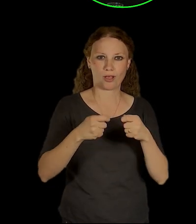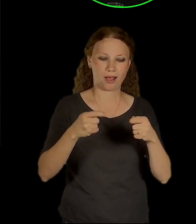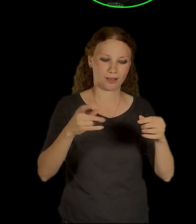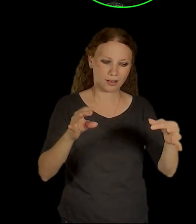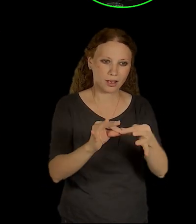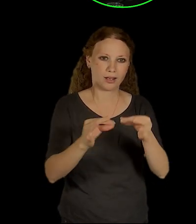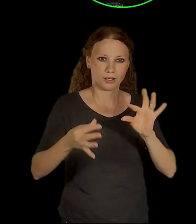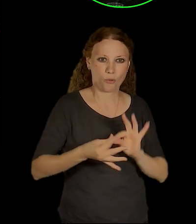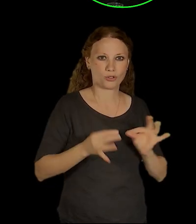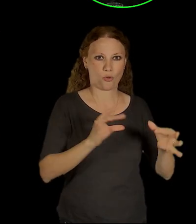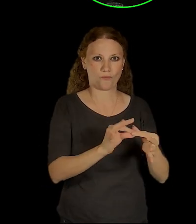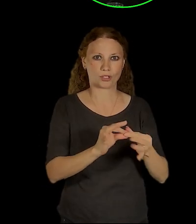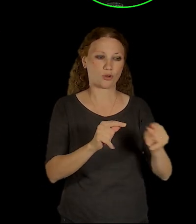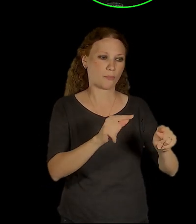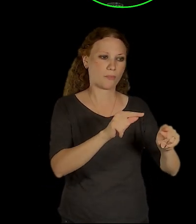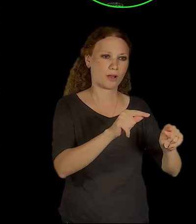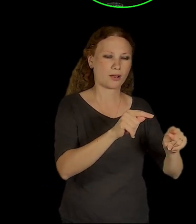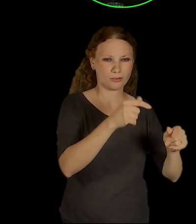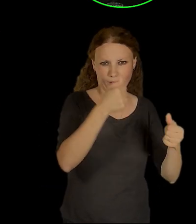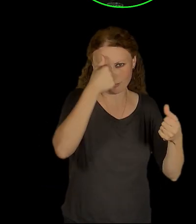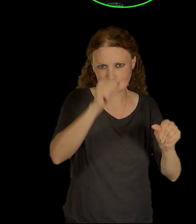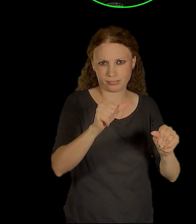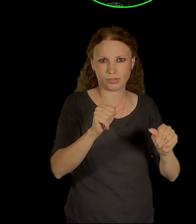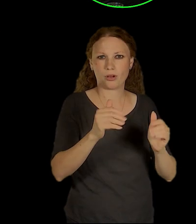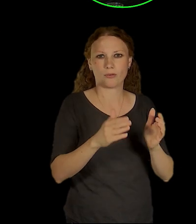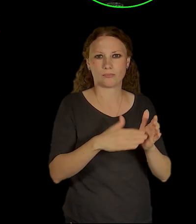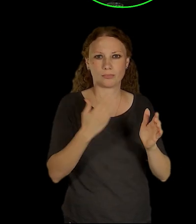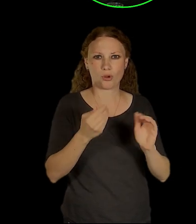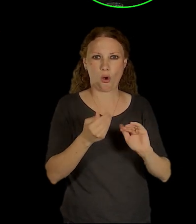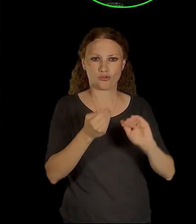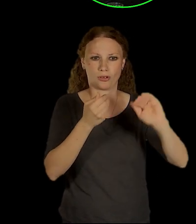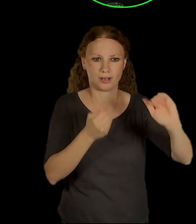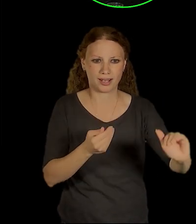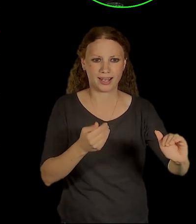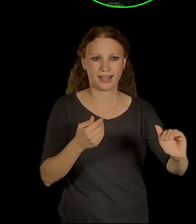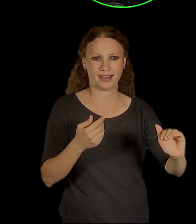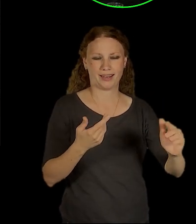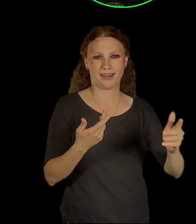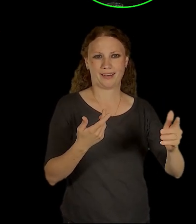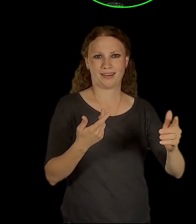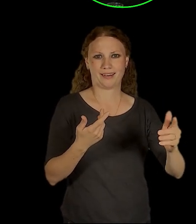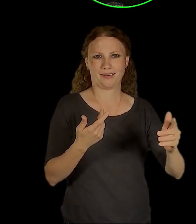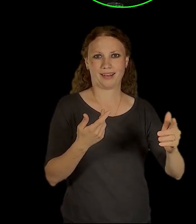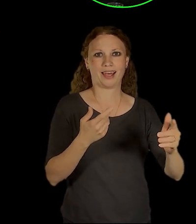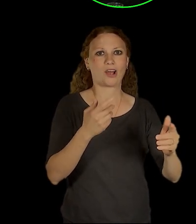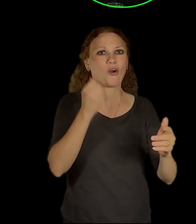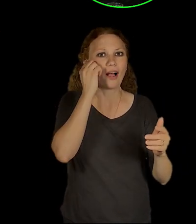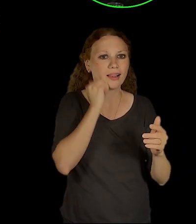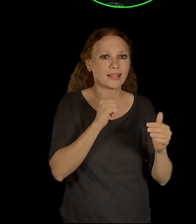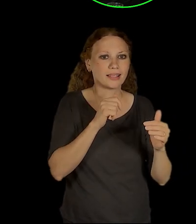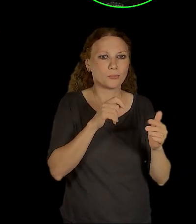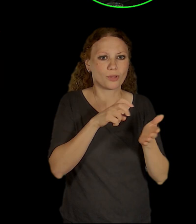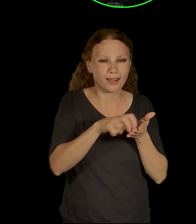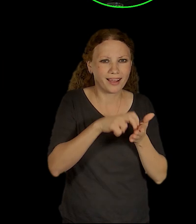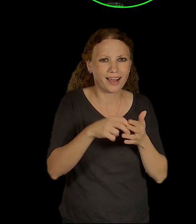ale dávaly dohromady nějaký smysl. Proč má tady nevím kolik tisíc bílých dýmečků po práci utíkat v dešti po neodkrytý